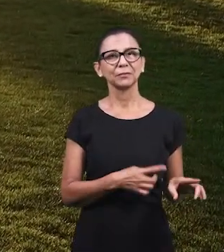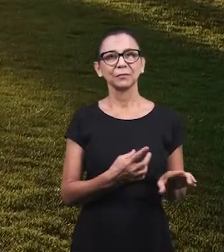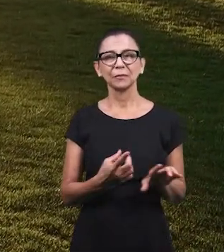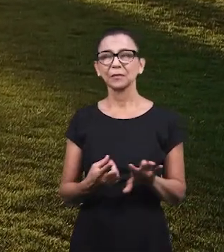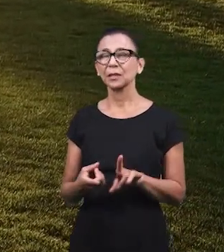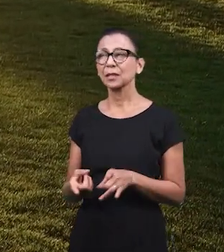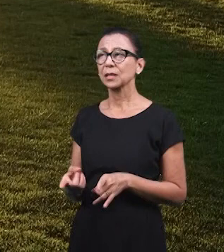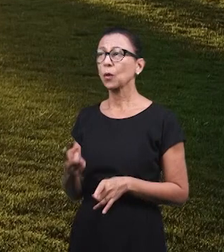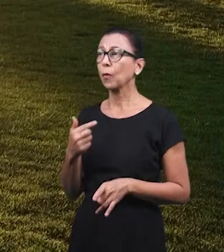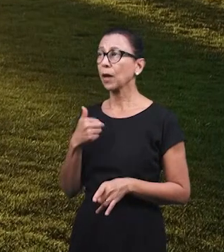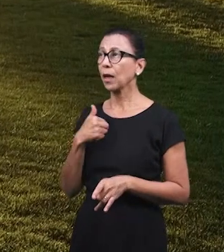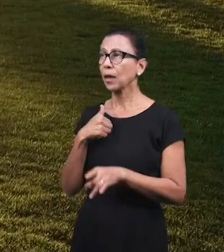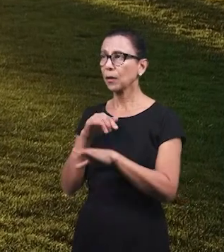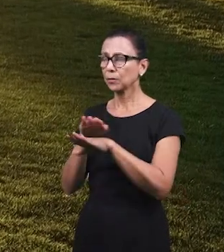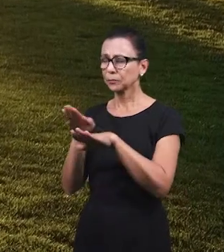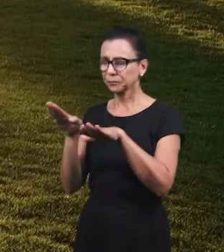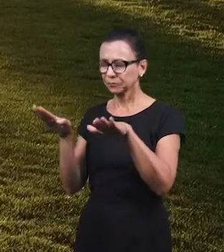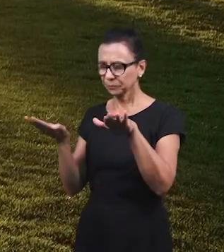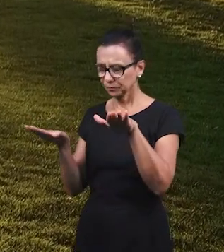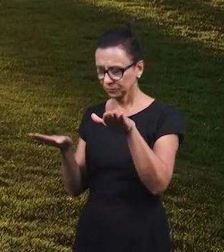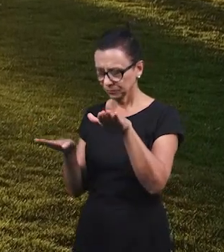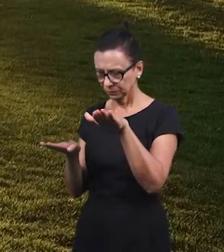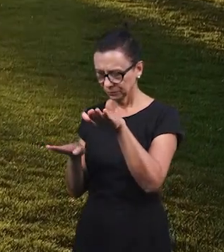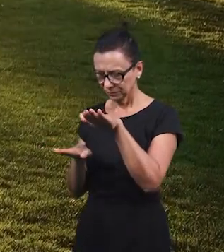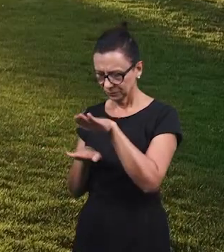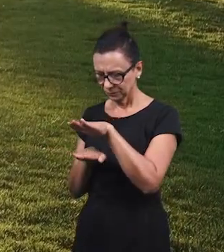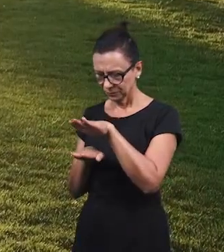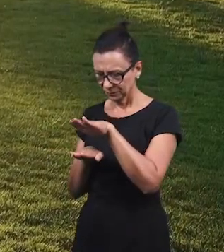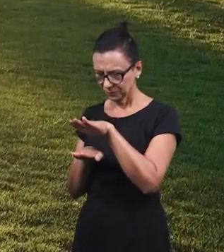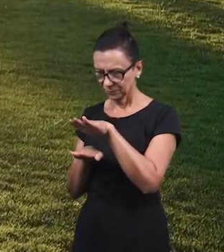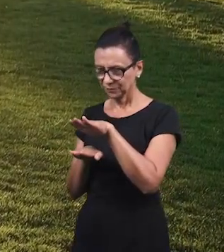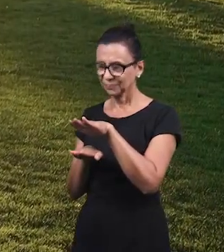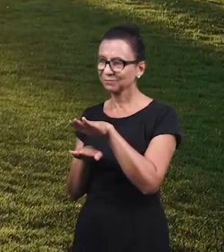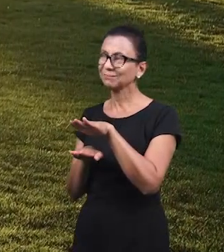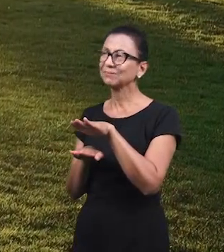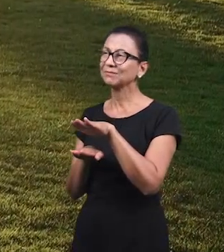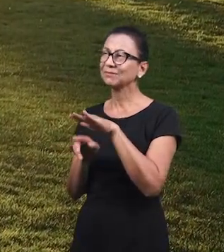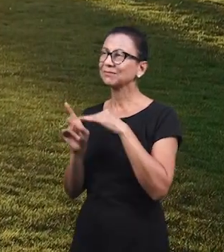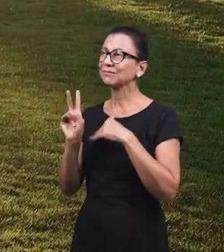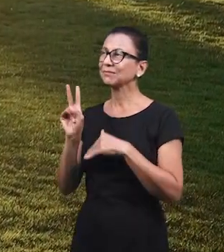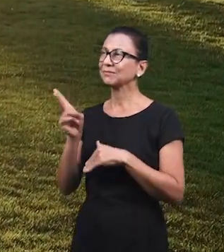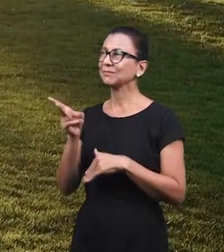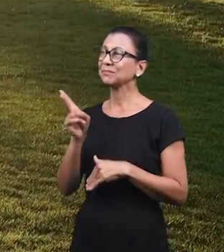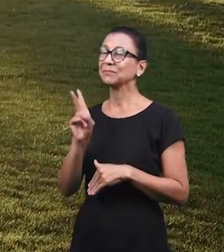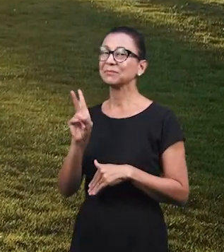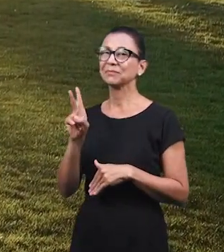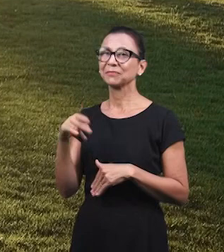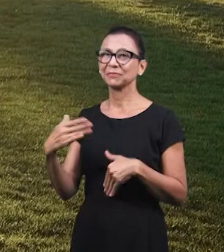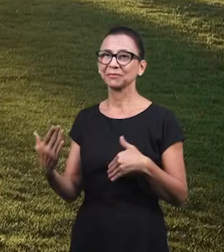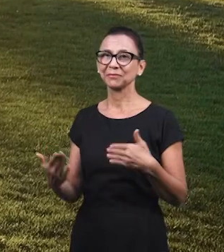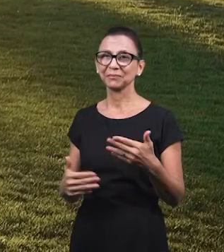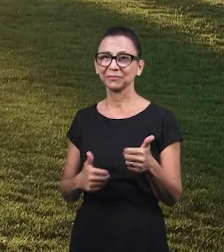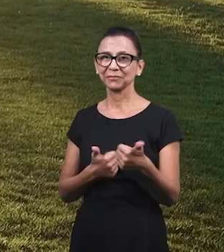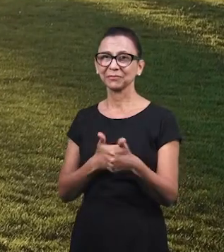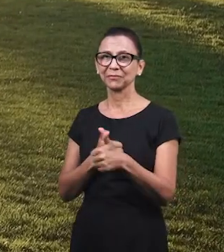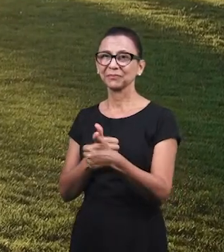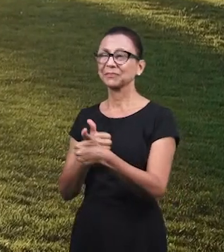Решительный Но Послушный Всегда Всегда Я Буду Следовать За Тобой